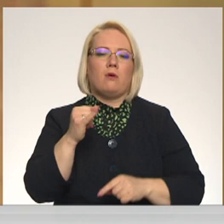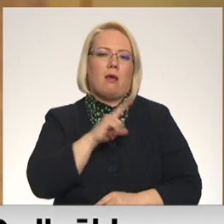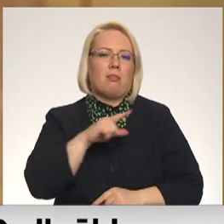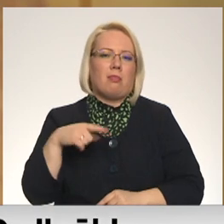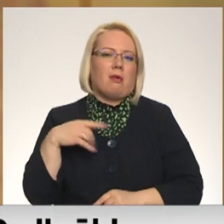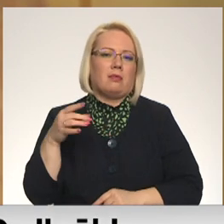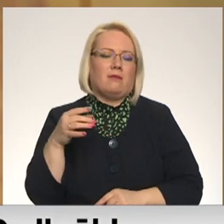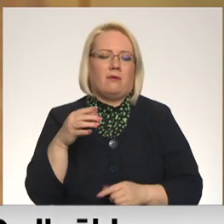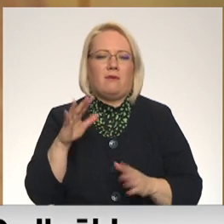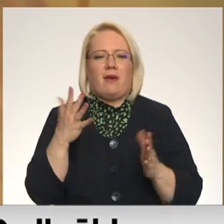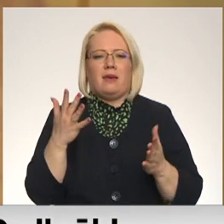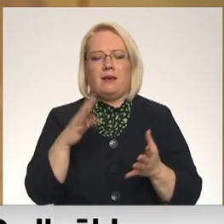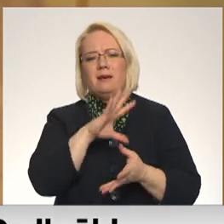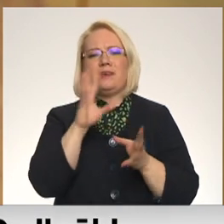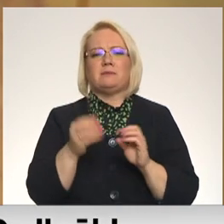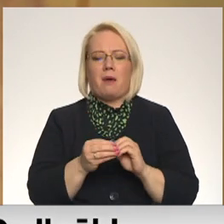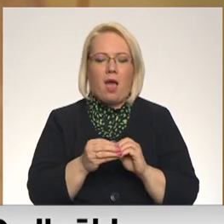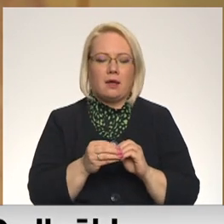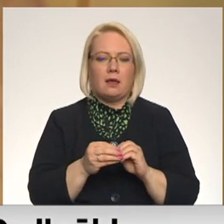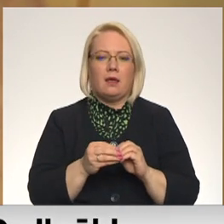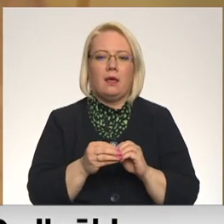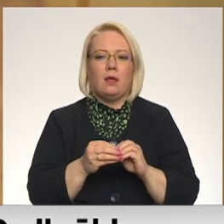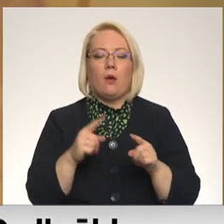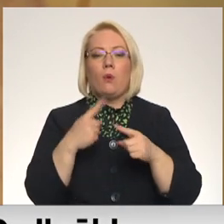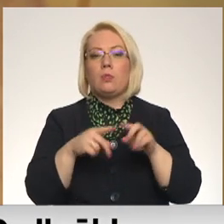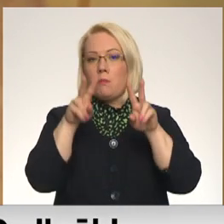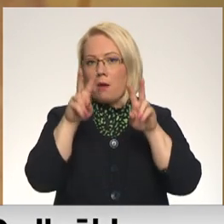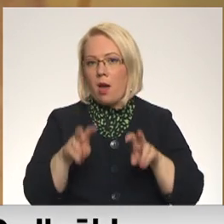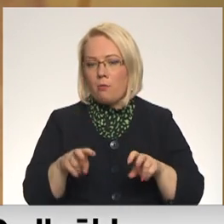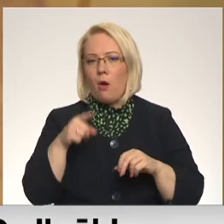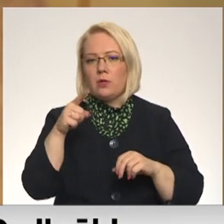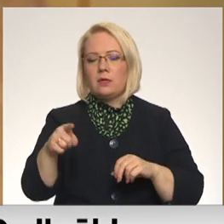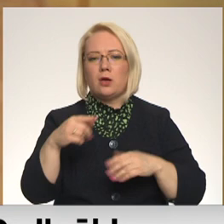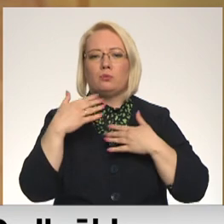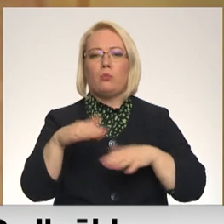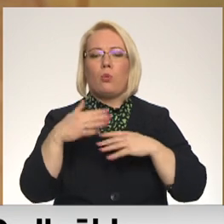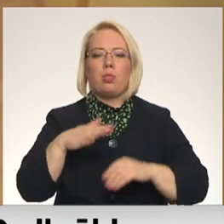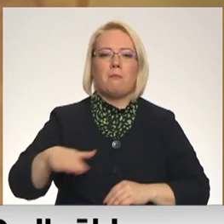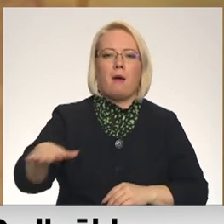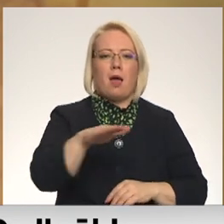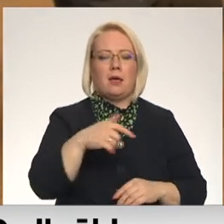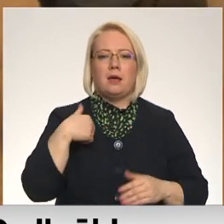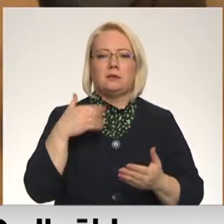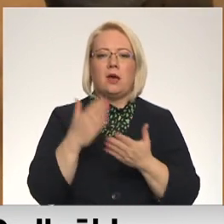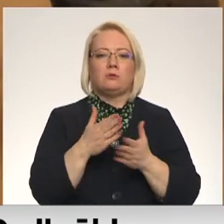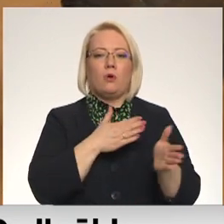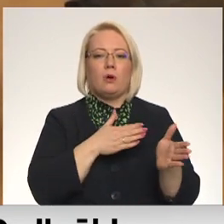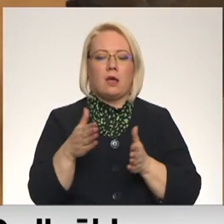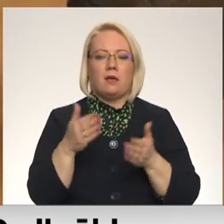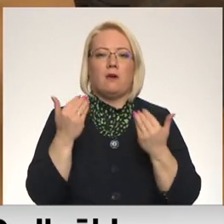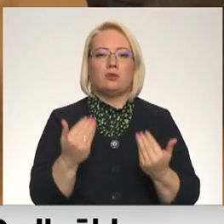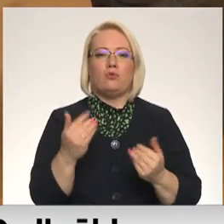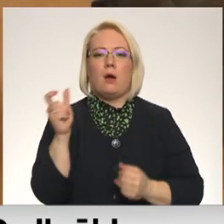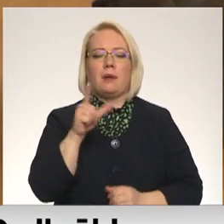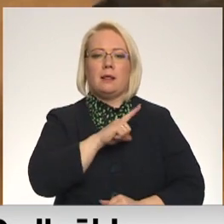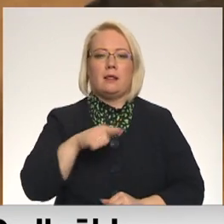vispār un vārbaudīt tās pludmales. Es esmu gatavs. Šobrīd Latvijā ir